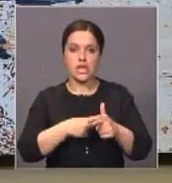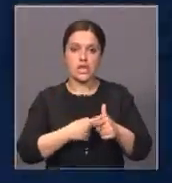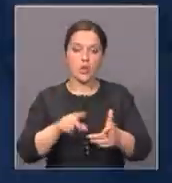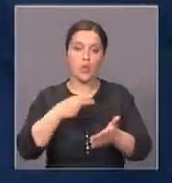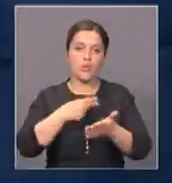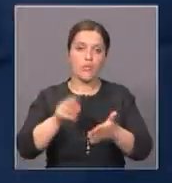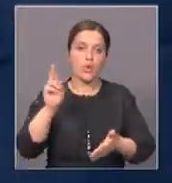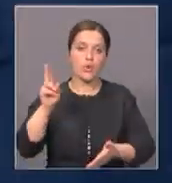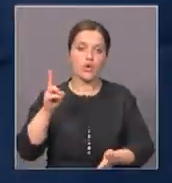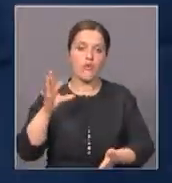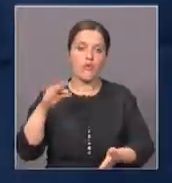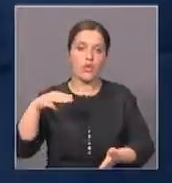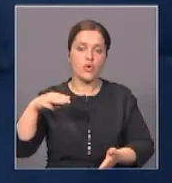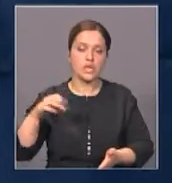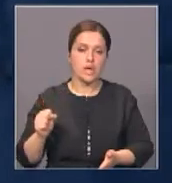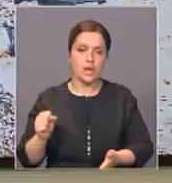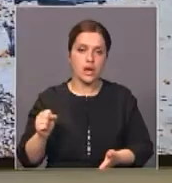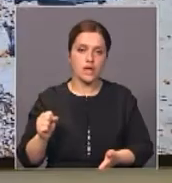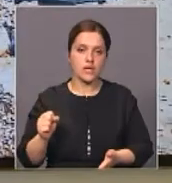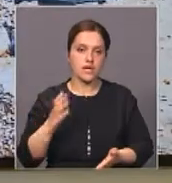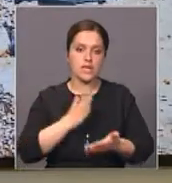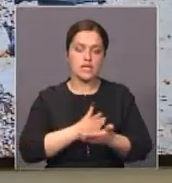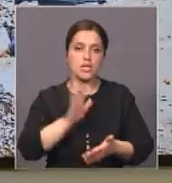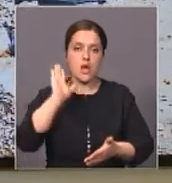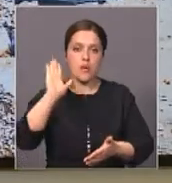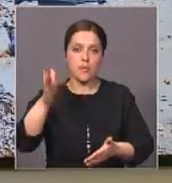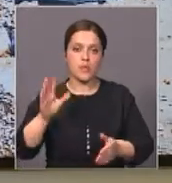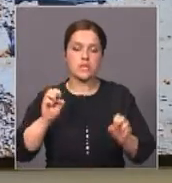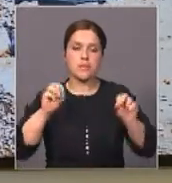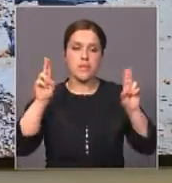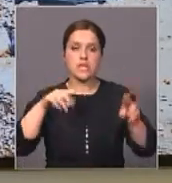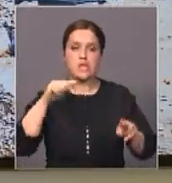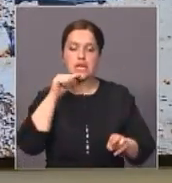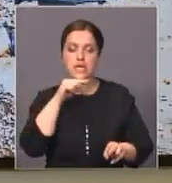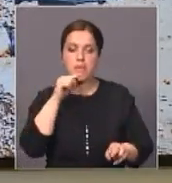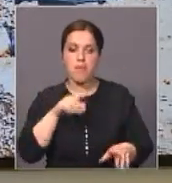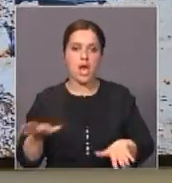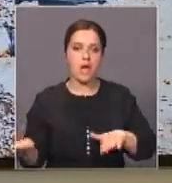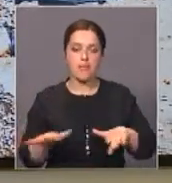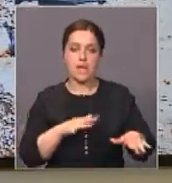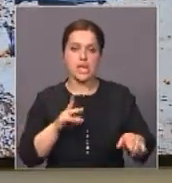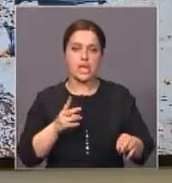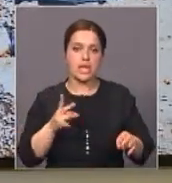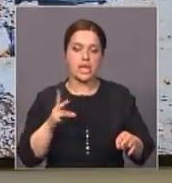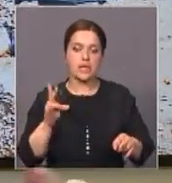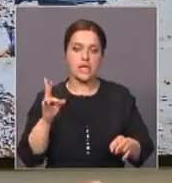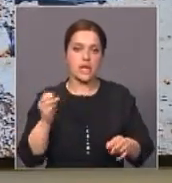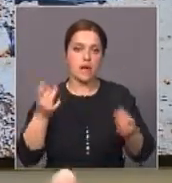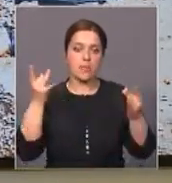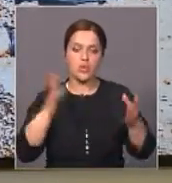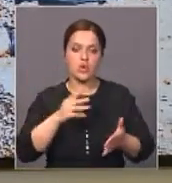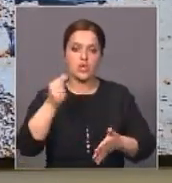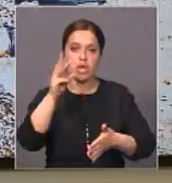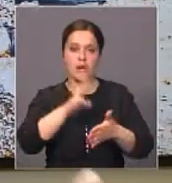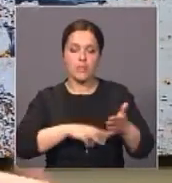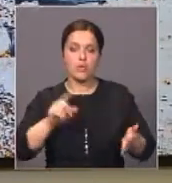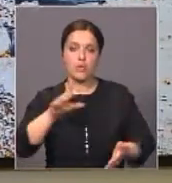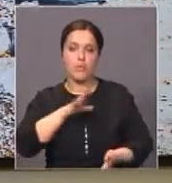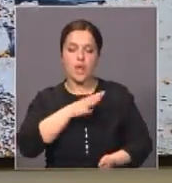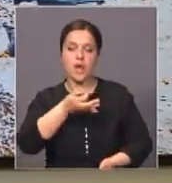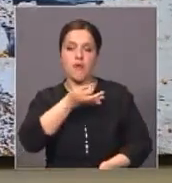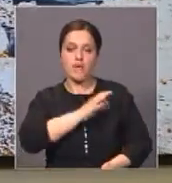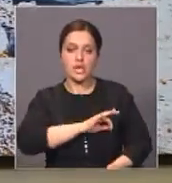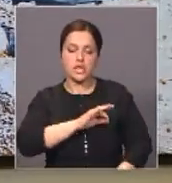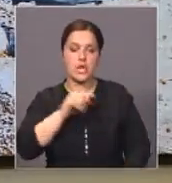квоту на рынке. Вводится экономический механизм, по сути дела, не просто штрафование, а чтобы было выгодно вообще